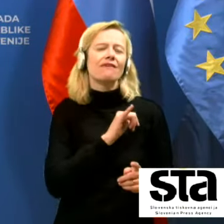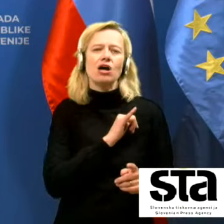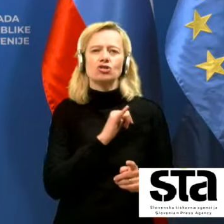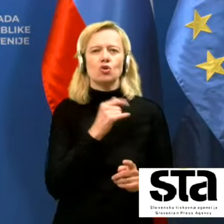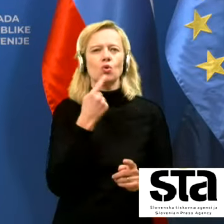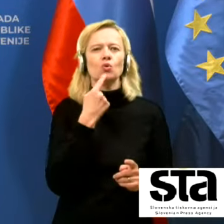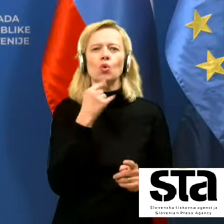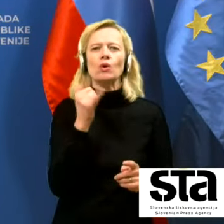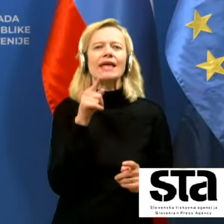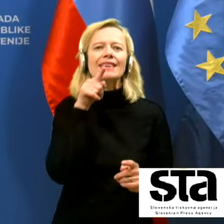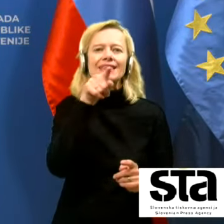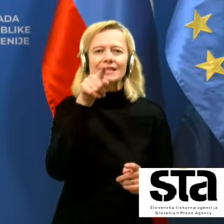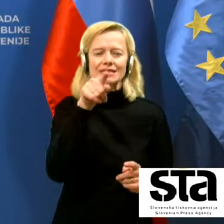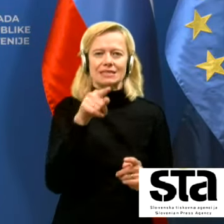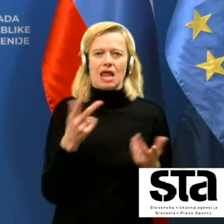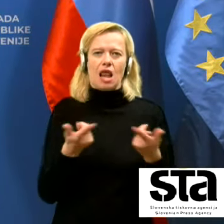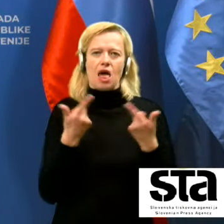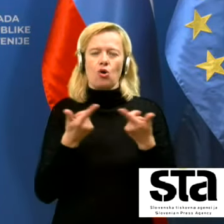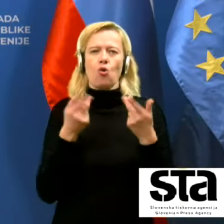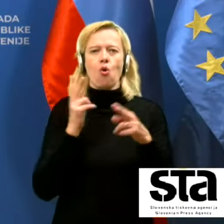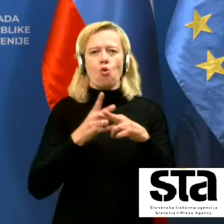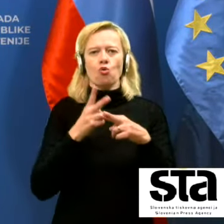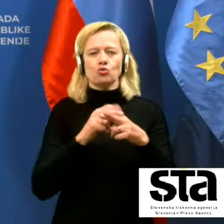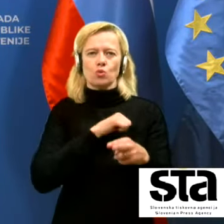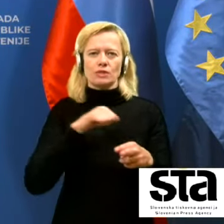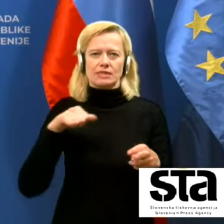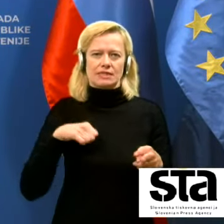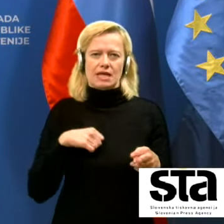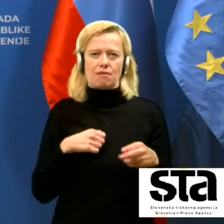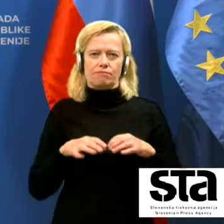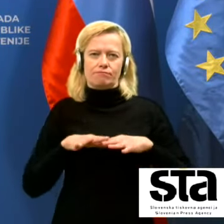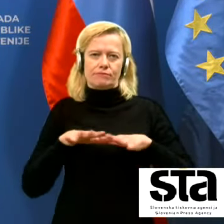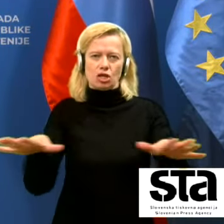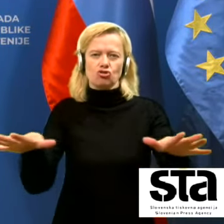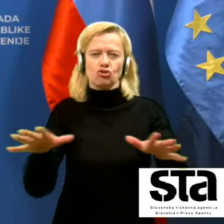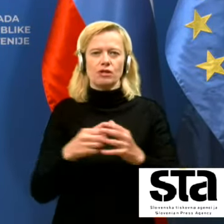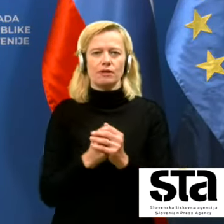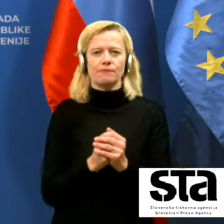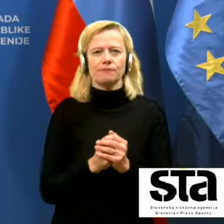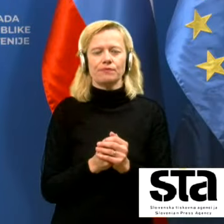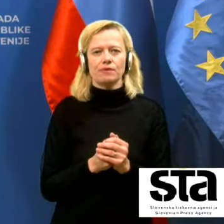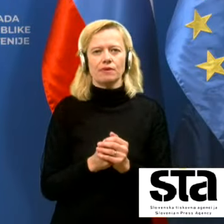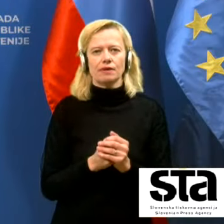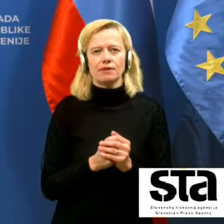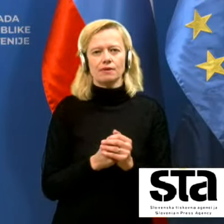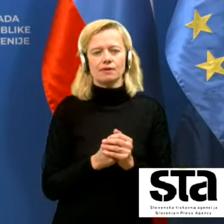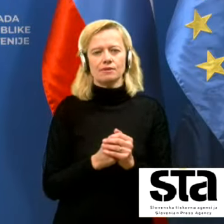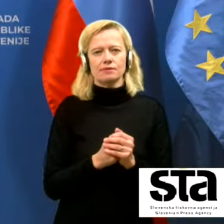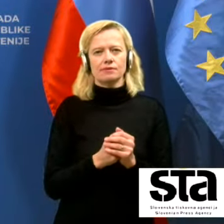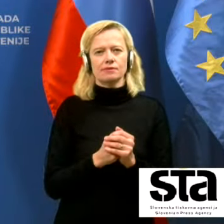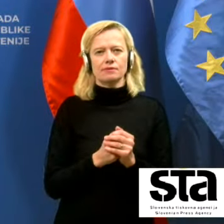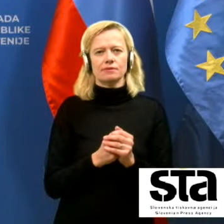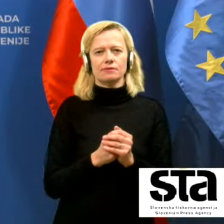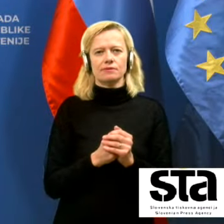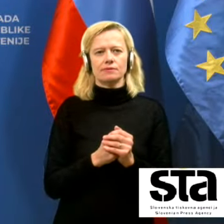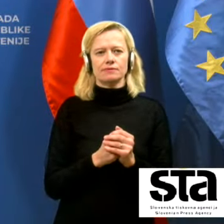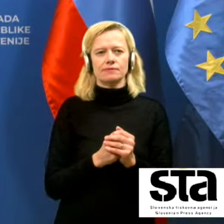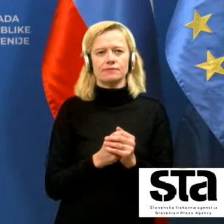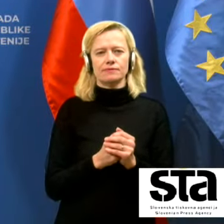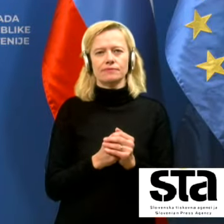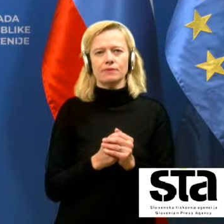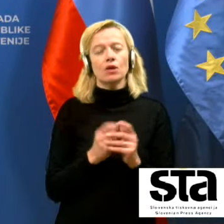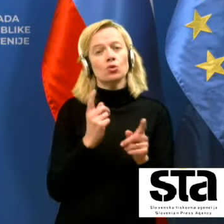tisti, ki lahko okužbo sam razširi. In da je to še toliko bolj bistveno obdejstvo, kot sem